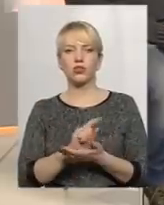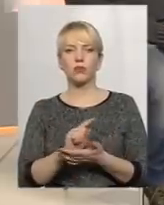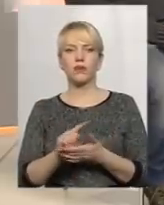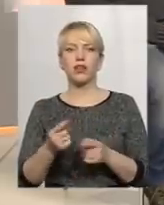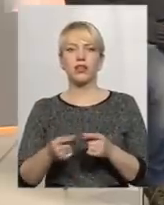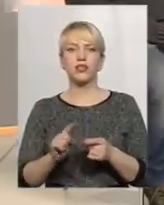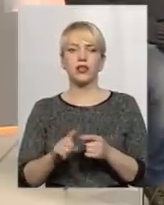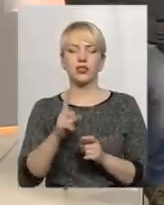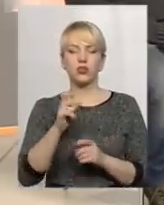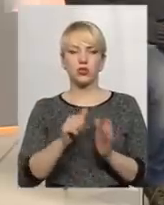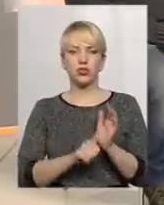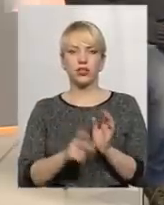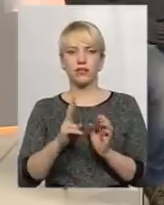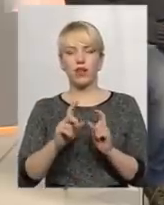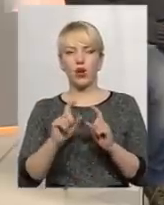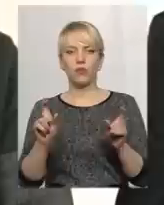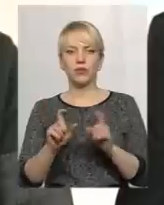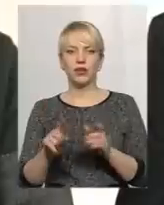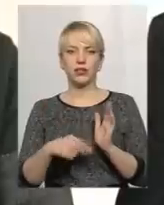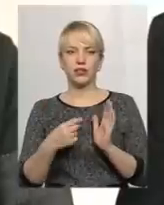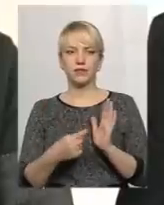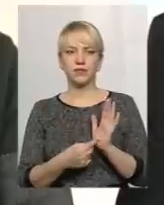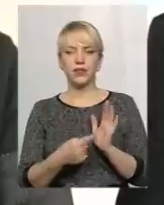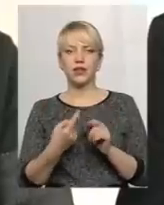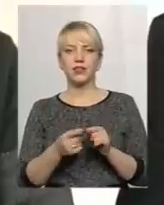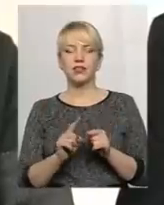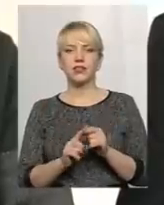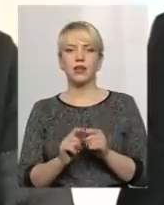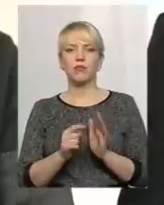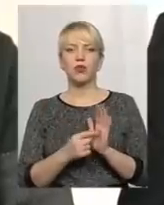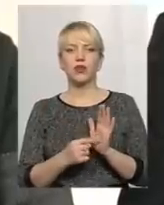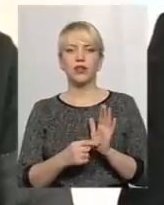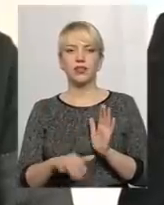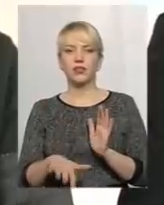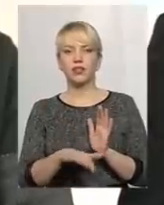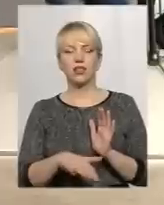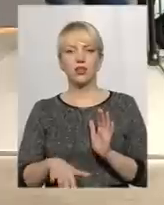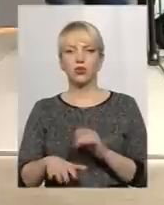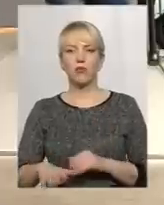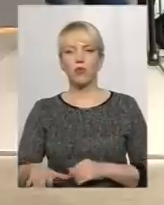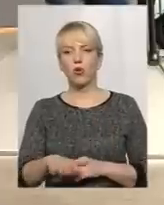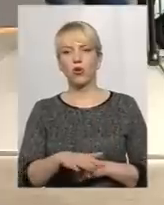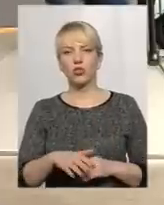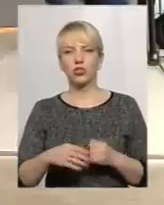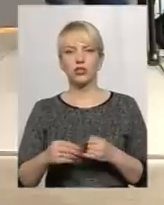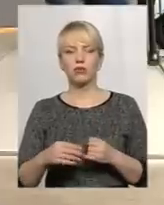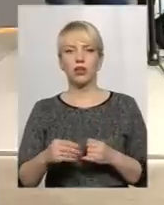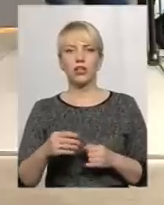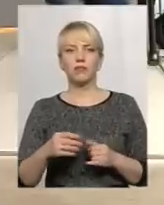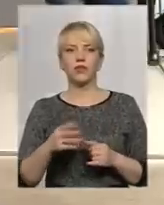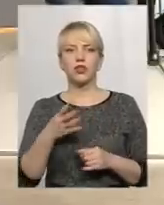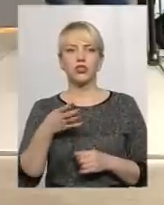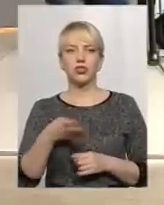162 об'єктів? Це поділена територія, площа земельної ділянки, 4 тисячі, так,